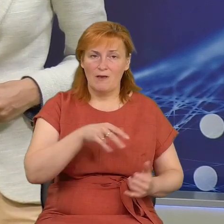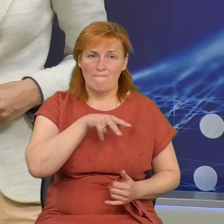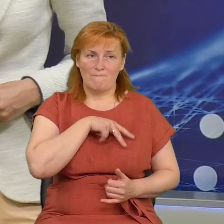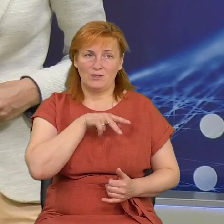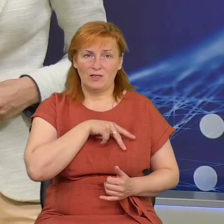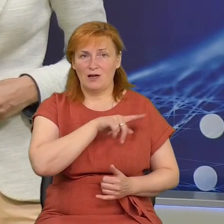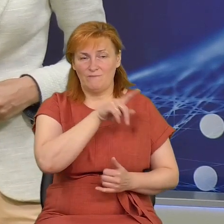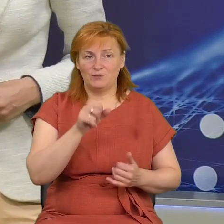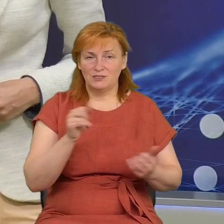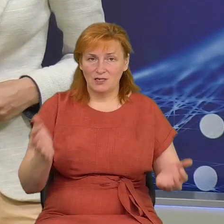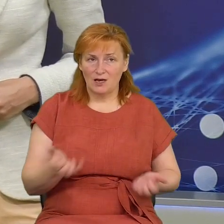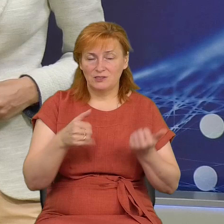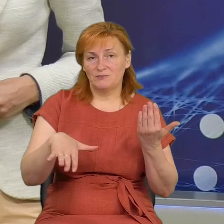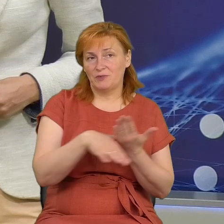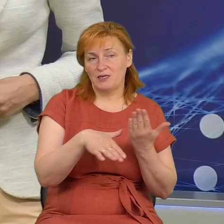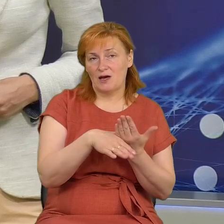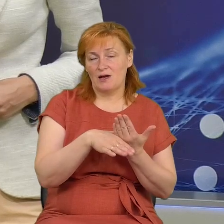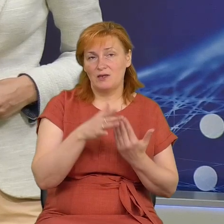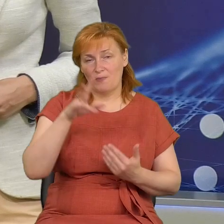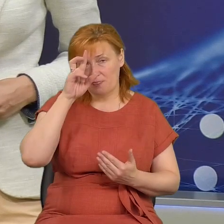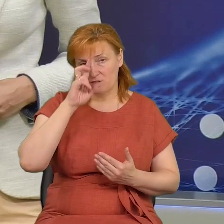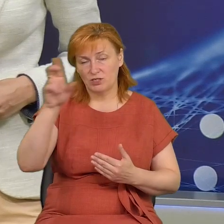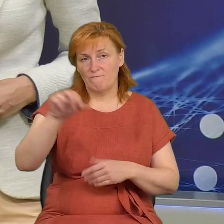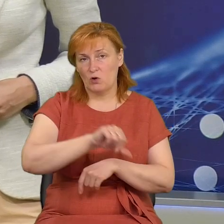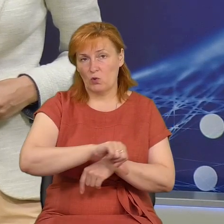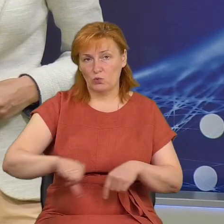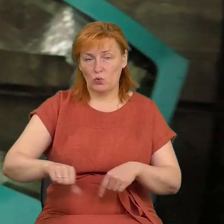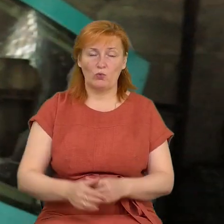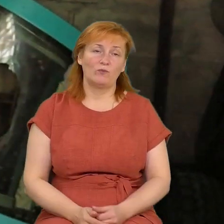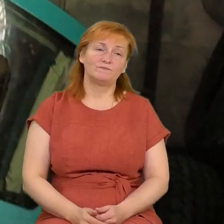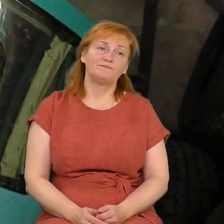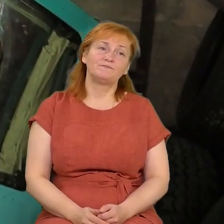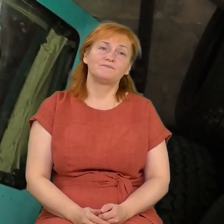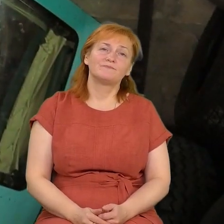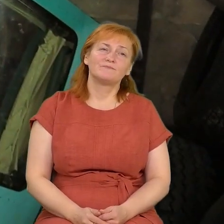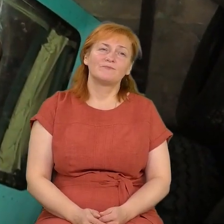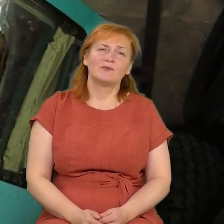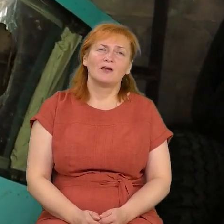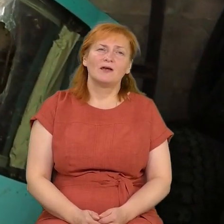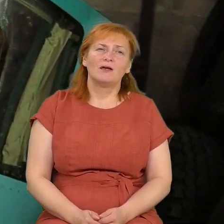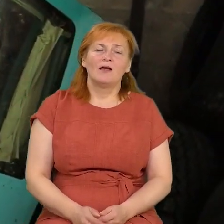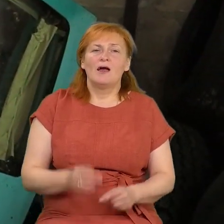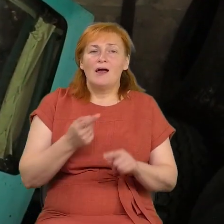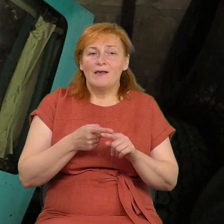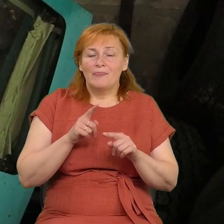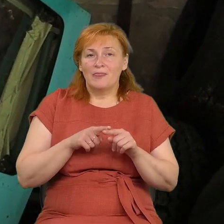державного кордону. Подробиці розповість Андрій Ціток. Це півкабіни